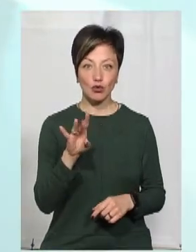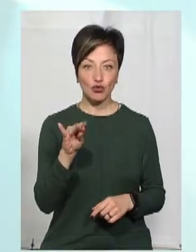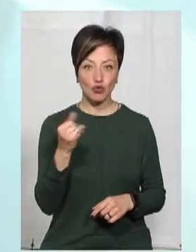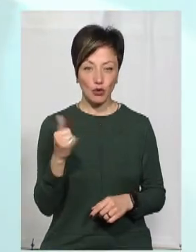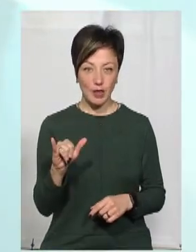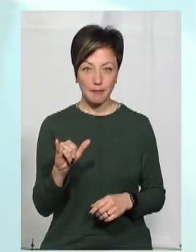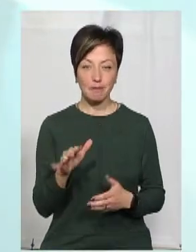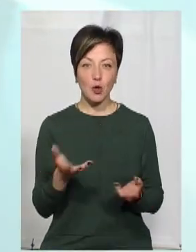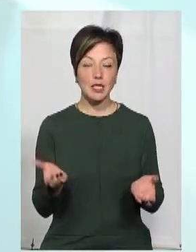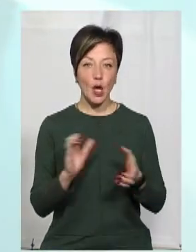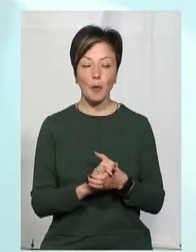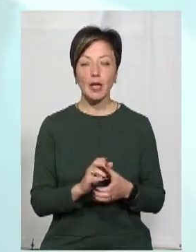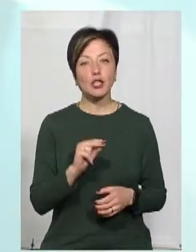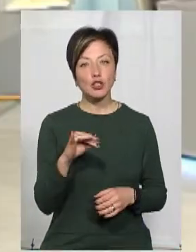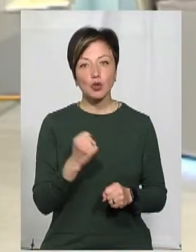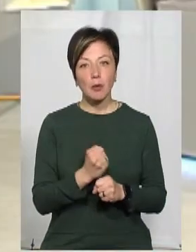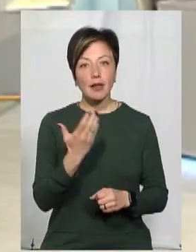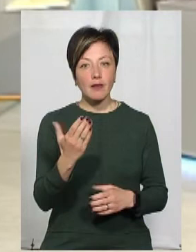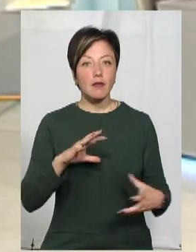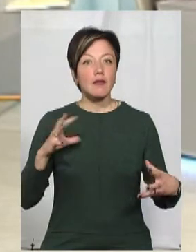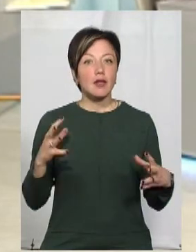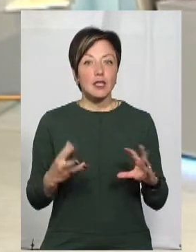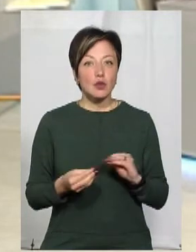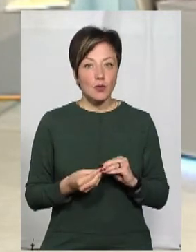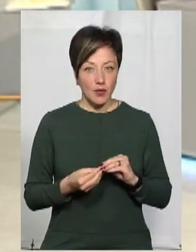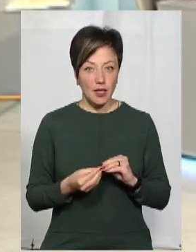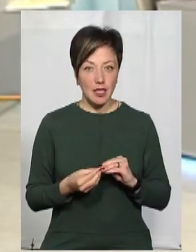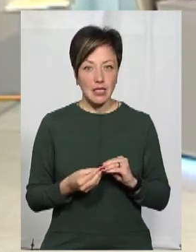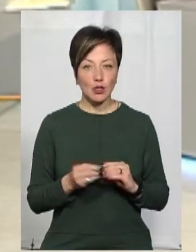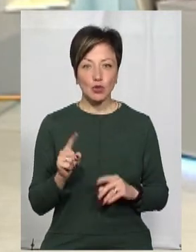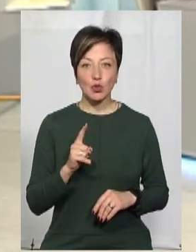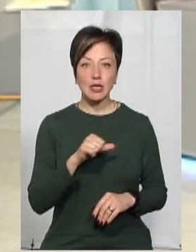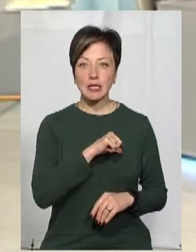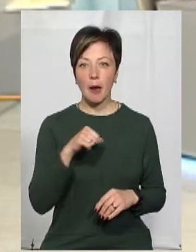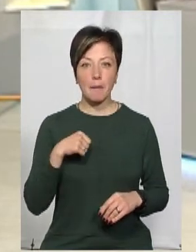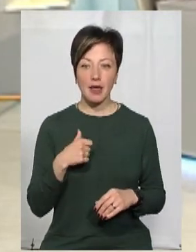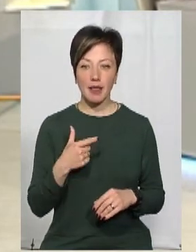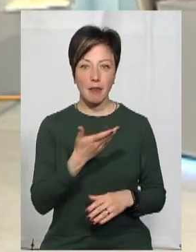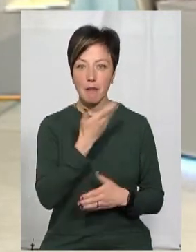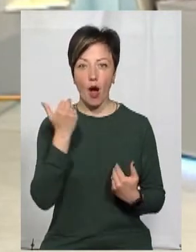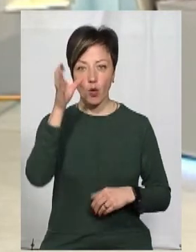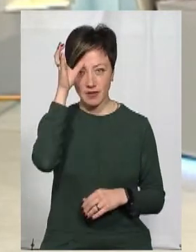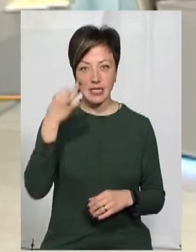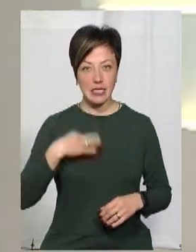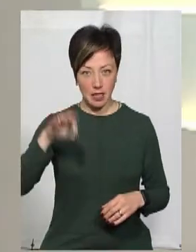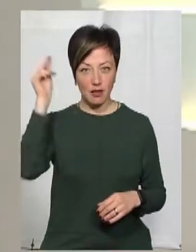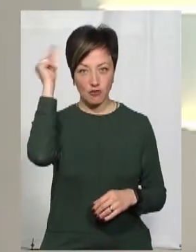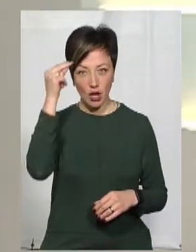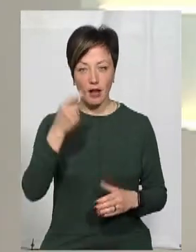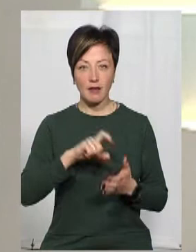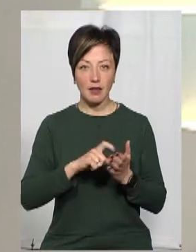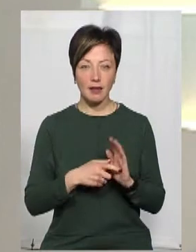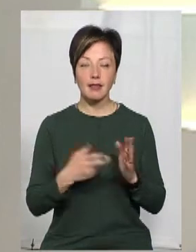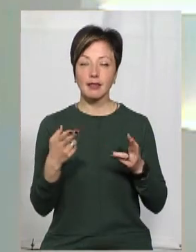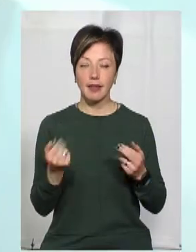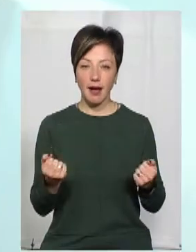познайомились. Цікаво, чи зробили висновки, от із того, що самі не отримали освіту? Син навчається? В який клас